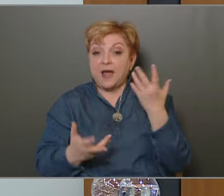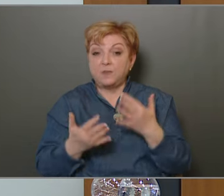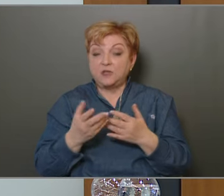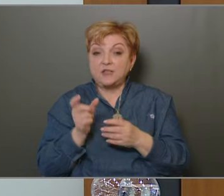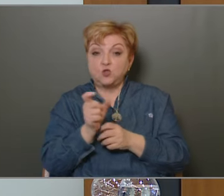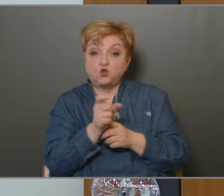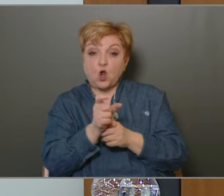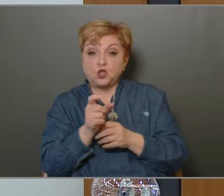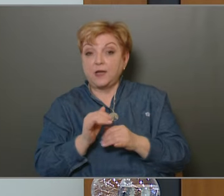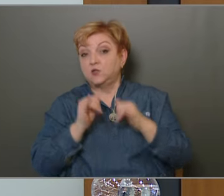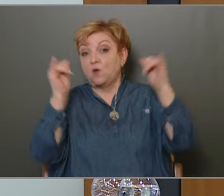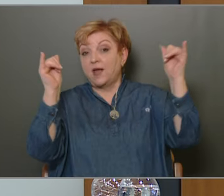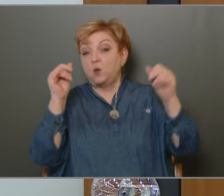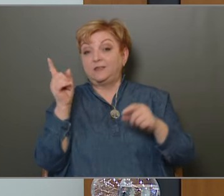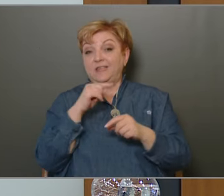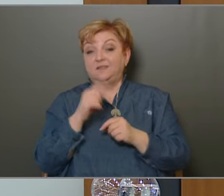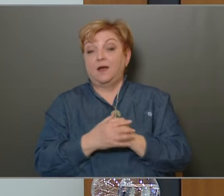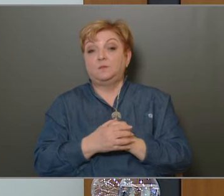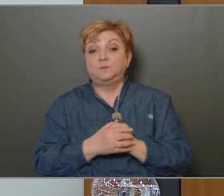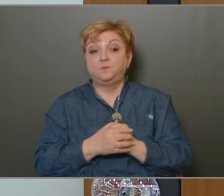tartalék növelő tétel.